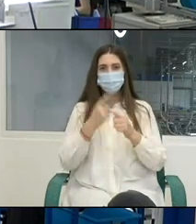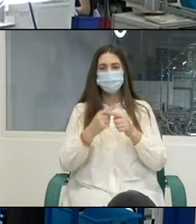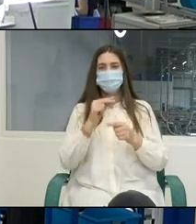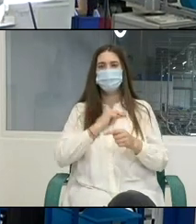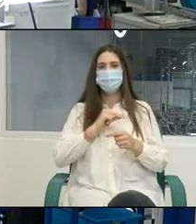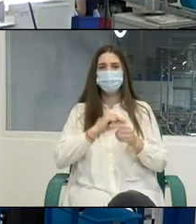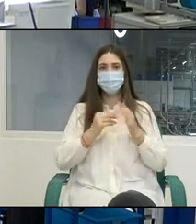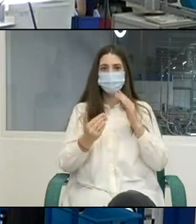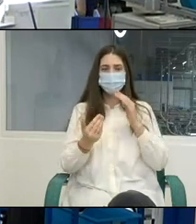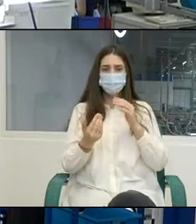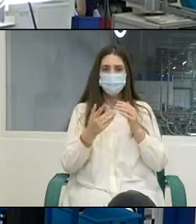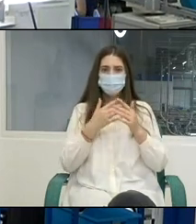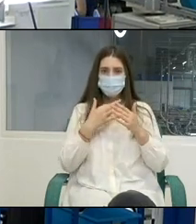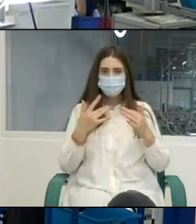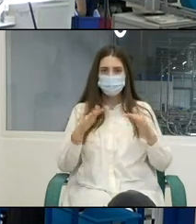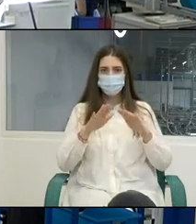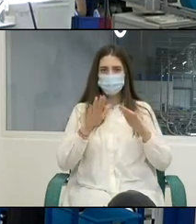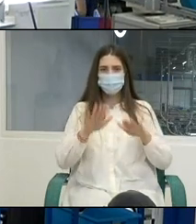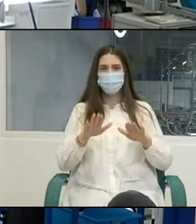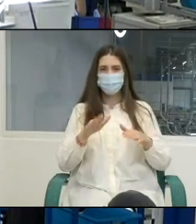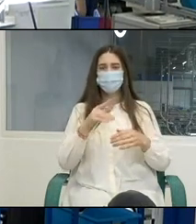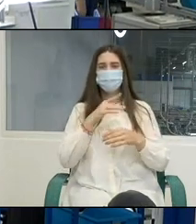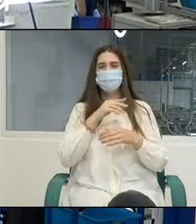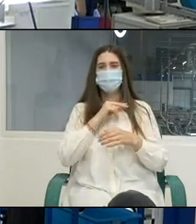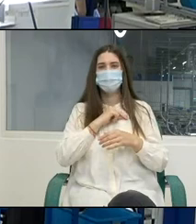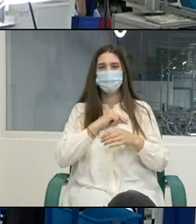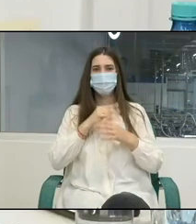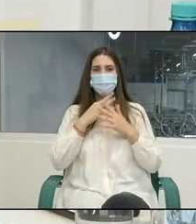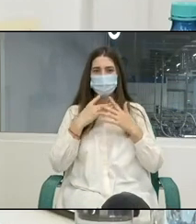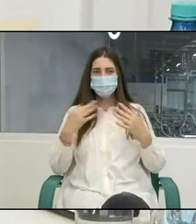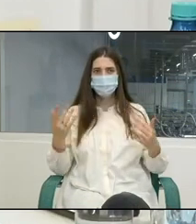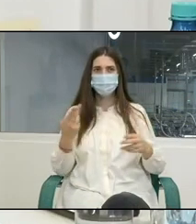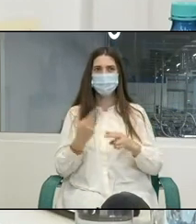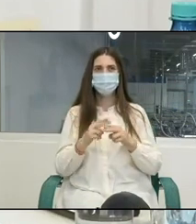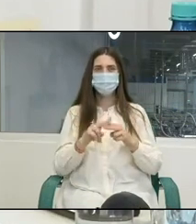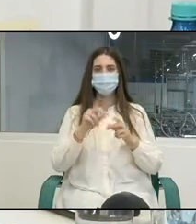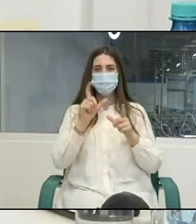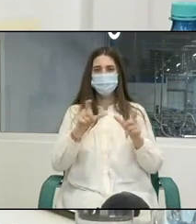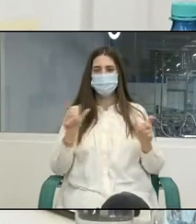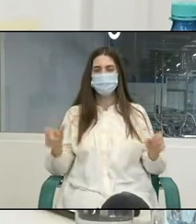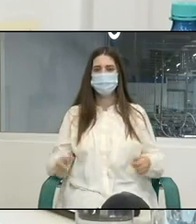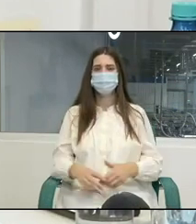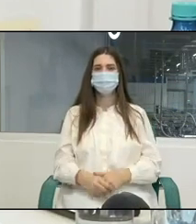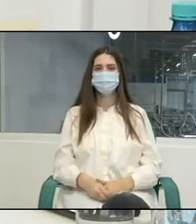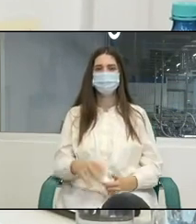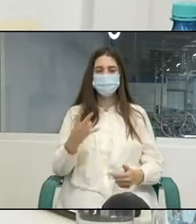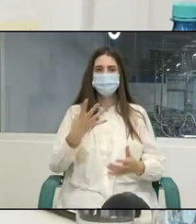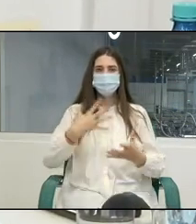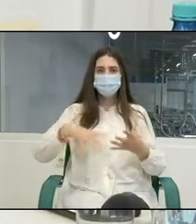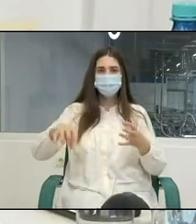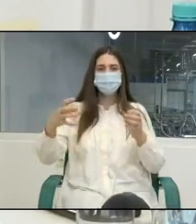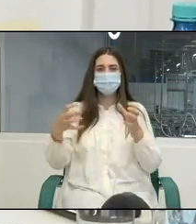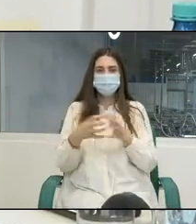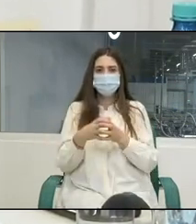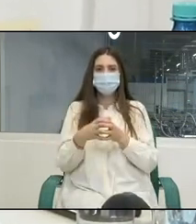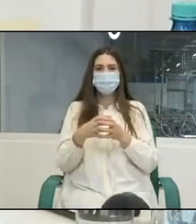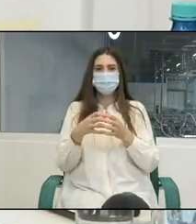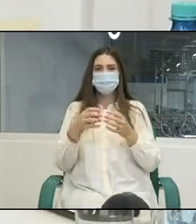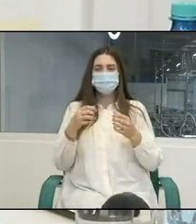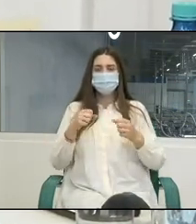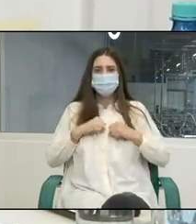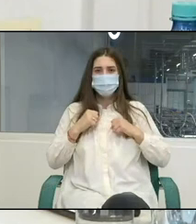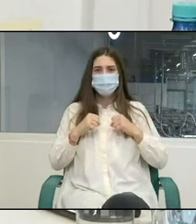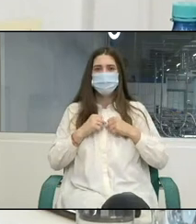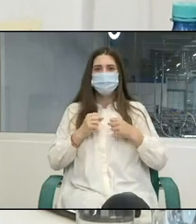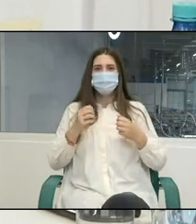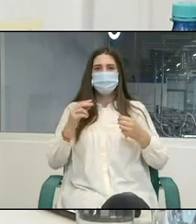numai rolul statului și a ministerului sau a autorităților publice locale noi împreună trebuie să muncim cum am menționat și atunci